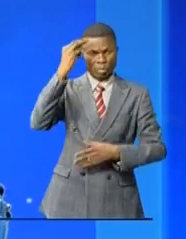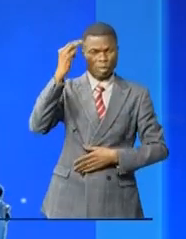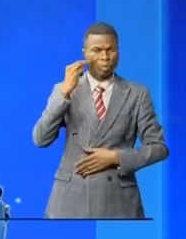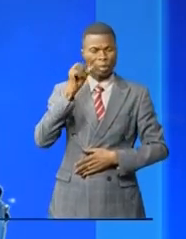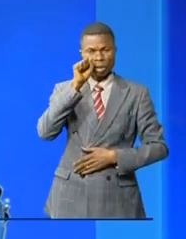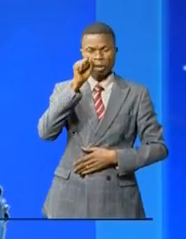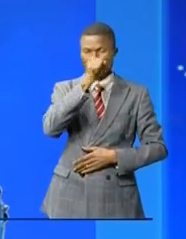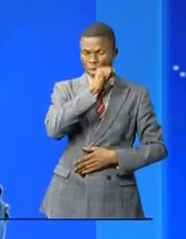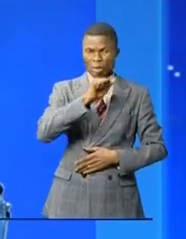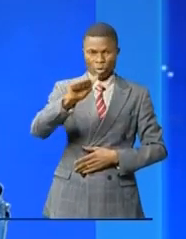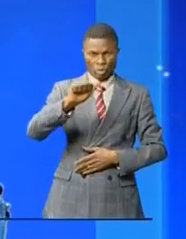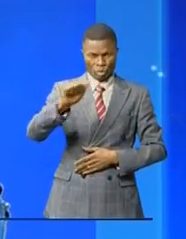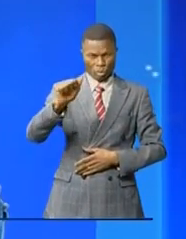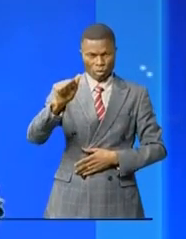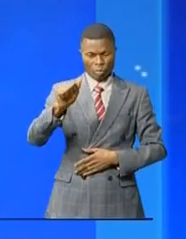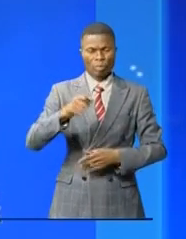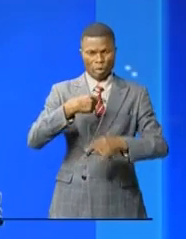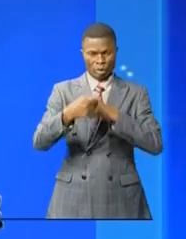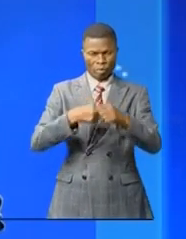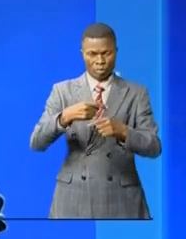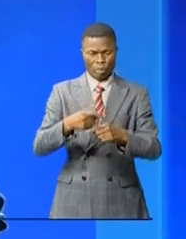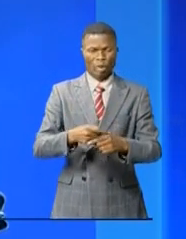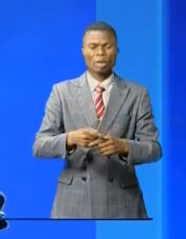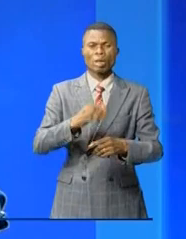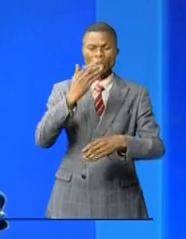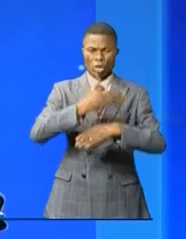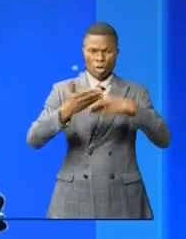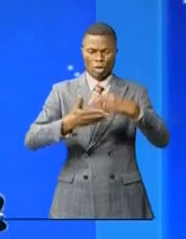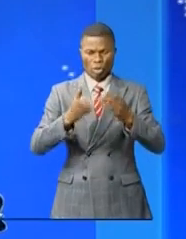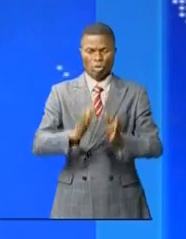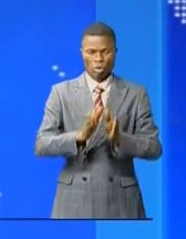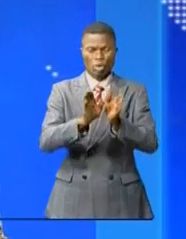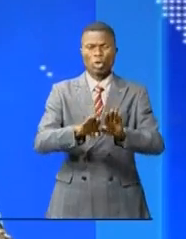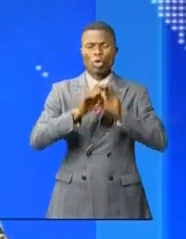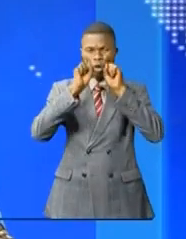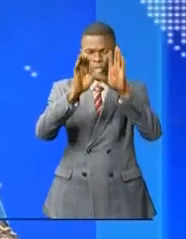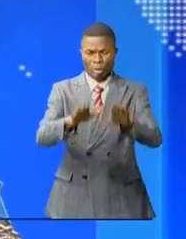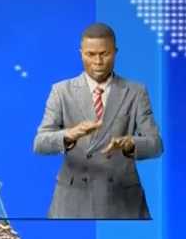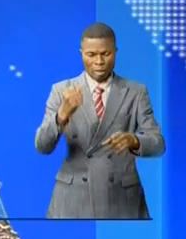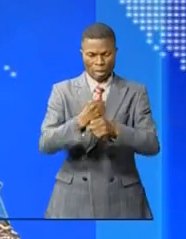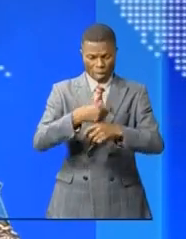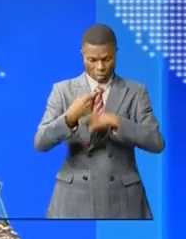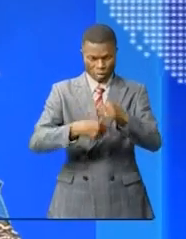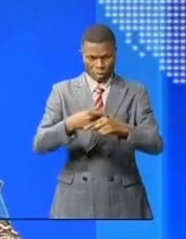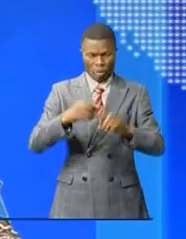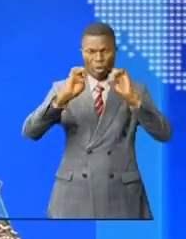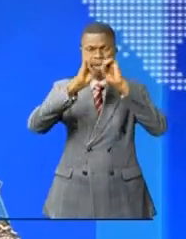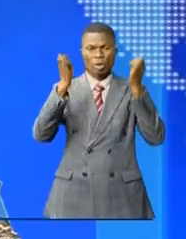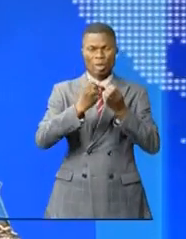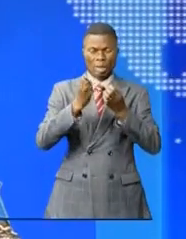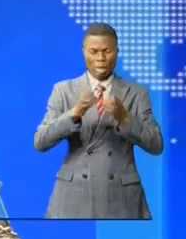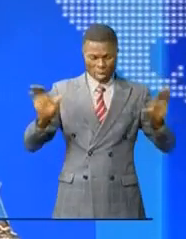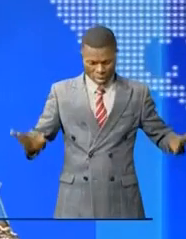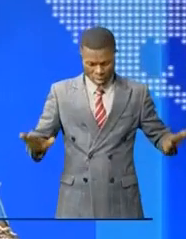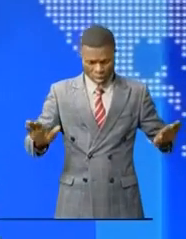Jean-Michel Samalou Kondé qui a procédé à la pose de la première pierre. Les travaux seront exécutés par l'entreprise arabe